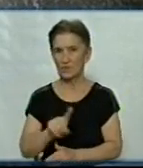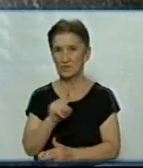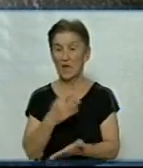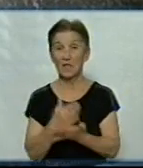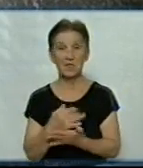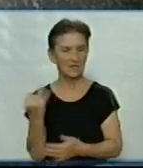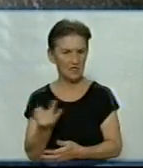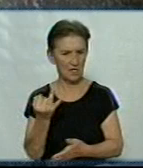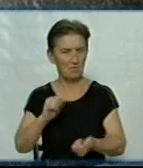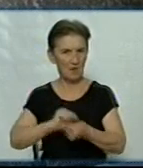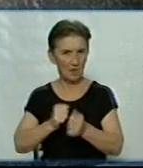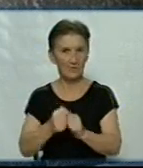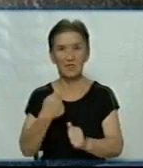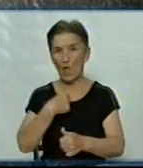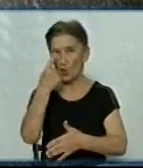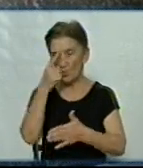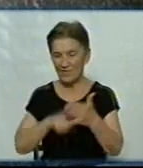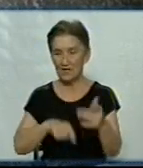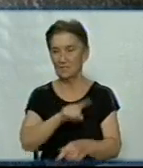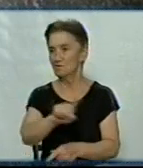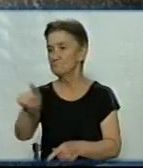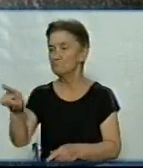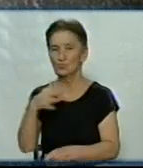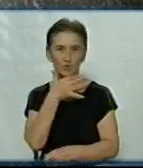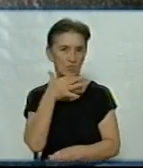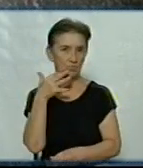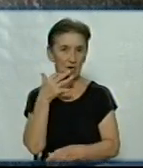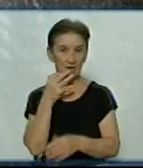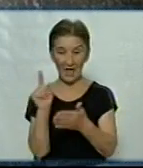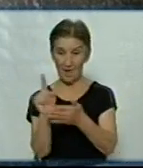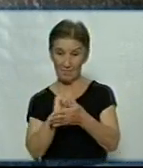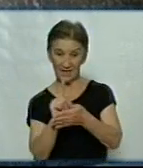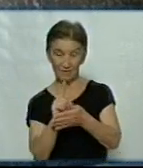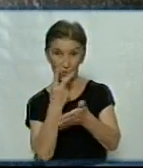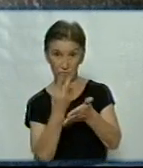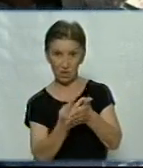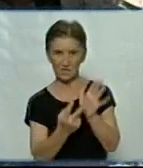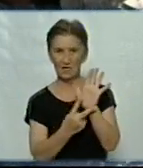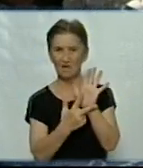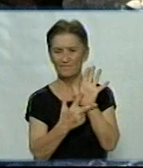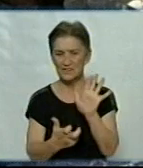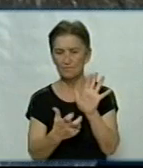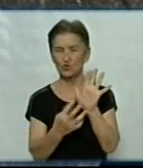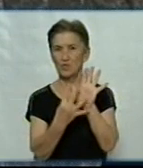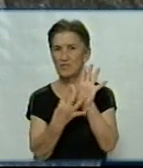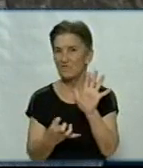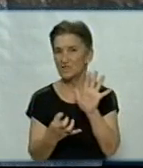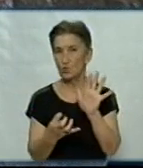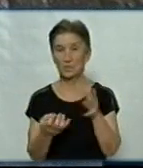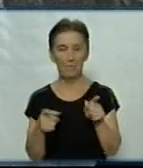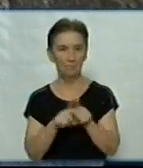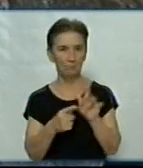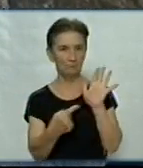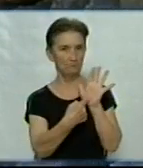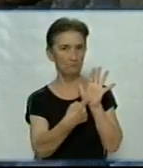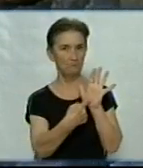цікавих каменів, але я впевнений, що тут їх дуже багато. Прилад показує, що вже 800, 900. Чоловік показує ось такі показники